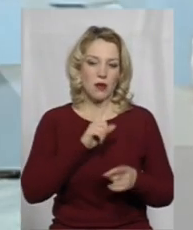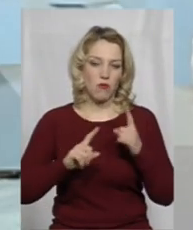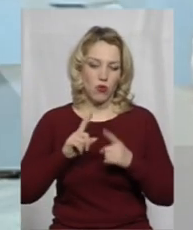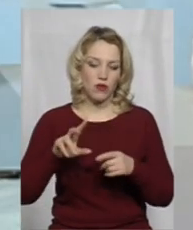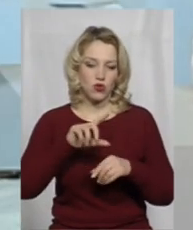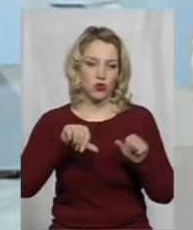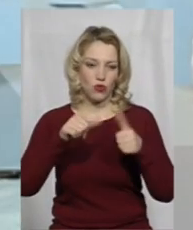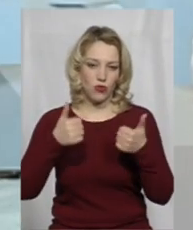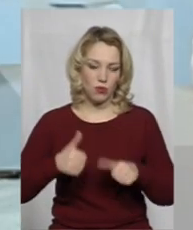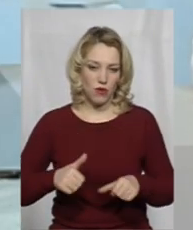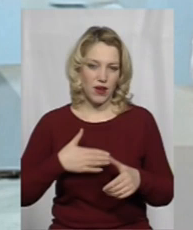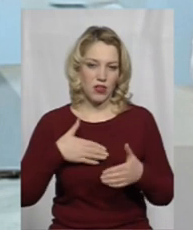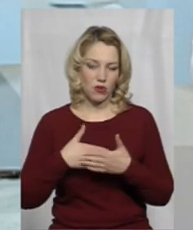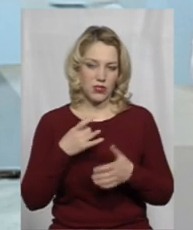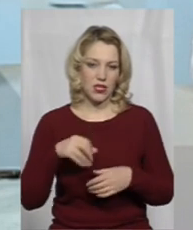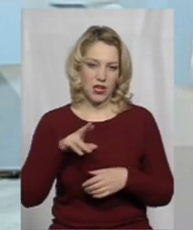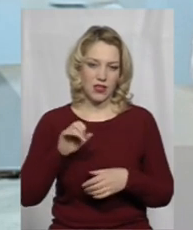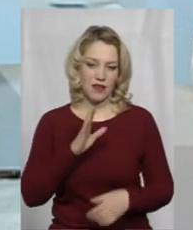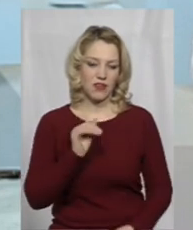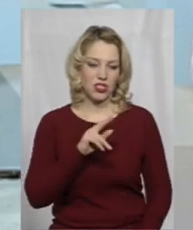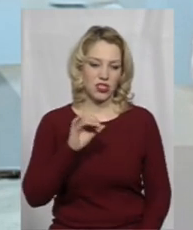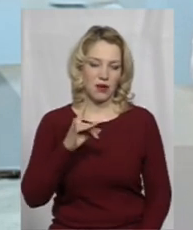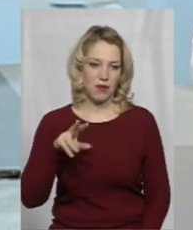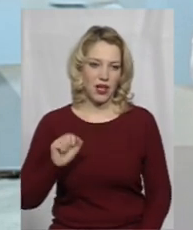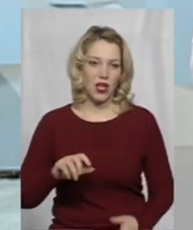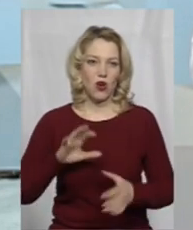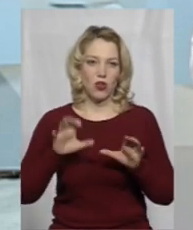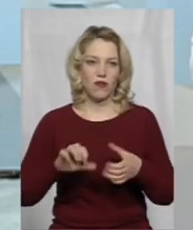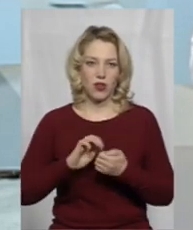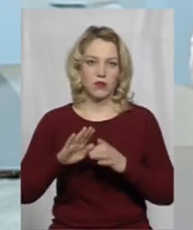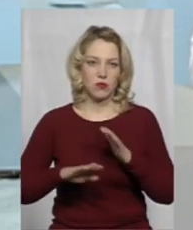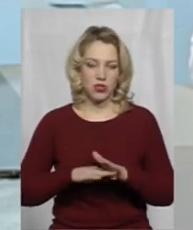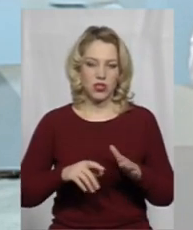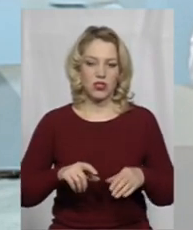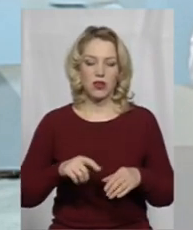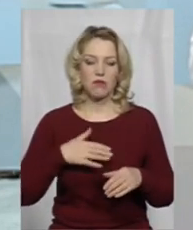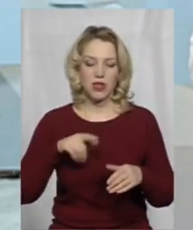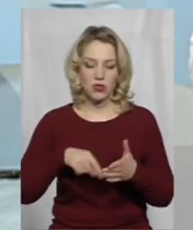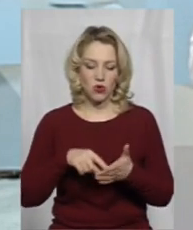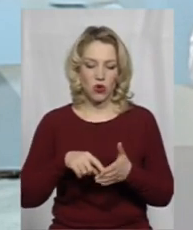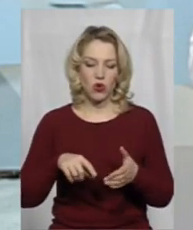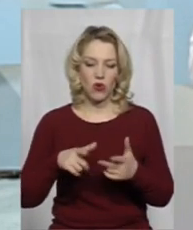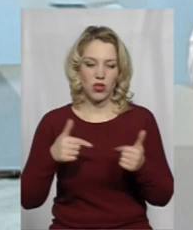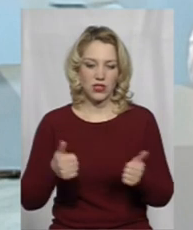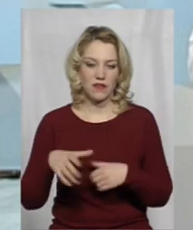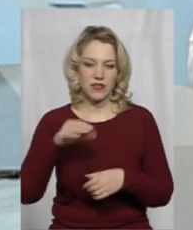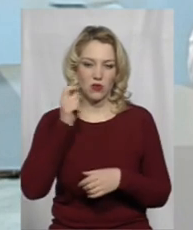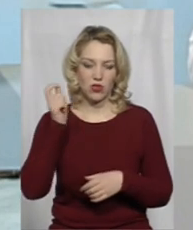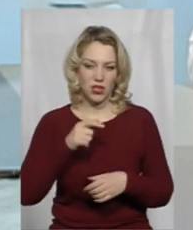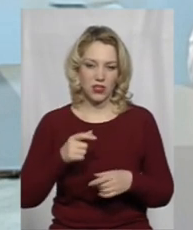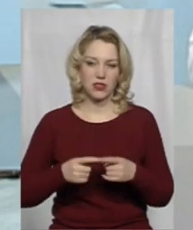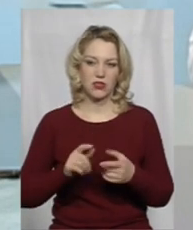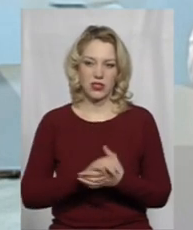Громадської ради Анатолієм Вичевкою та головою Кам'євниць-Подільської міської організації Всеукраїнської профспілки працівників і